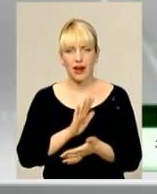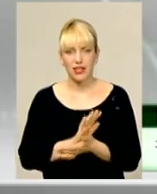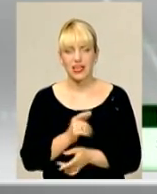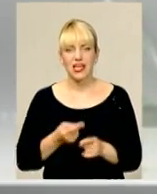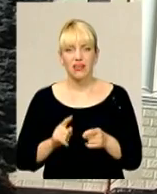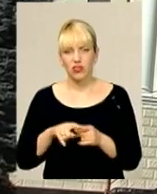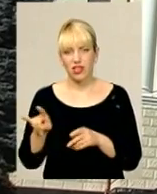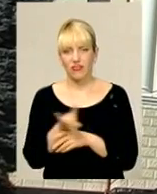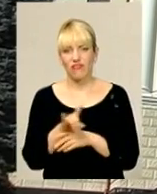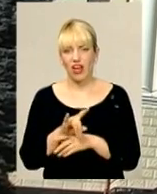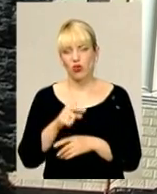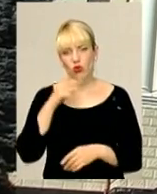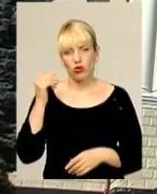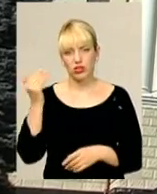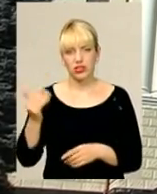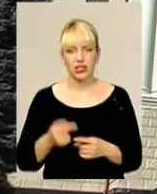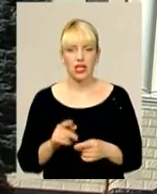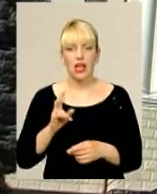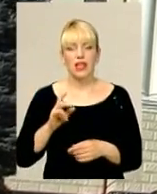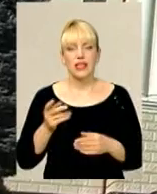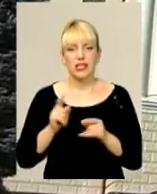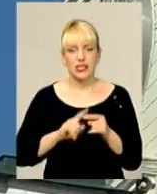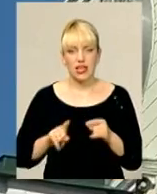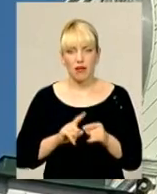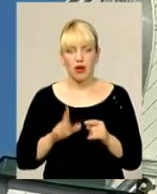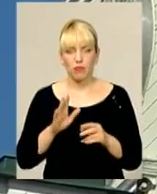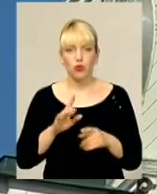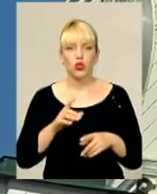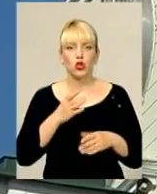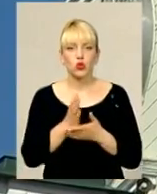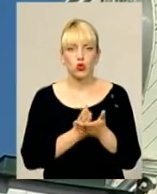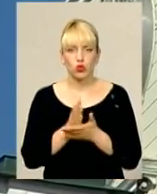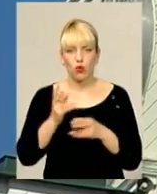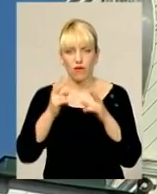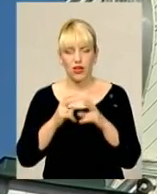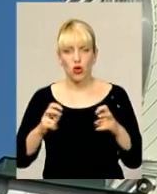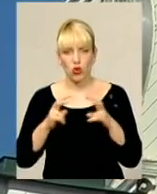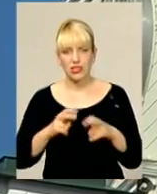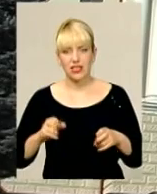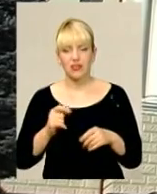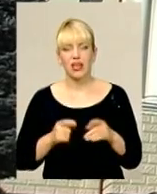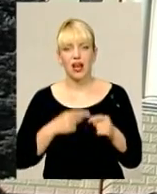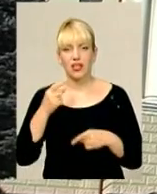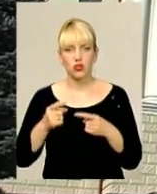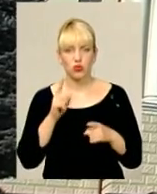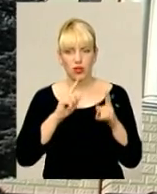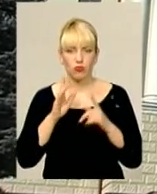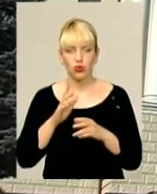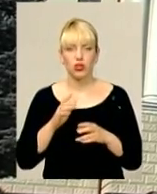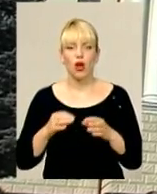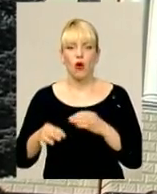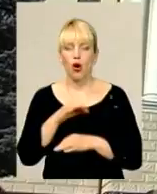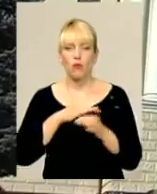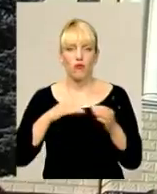фейк російський. Тож, незабаром в апараті ради службове розслідування, а на наступному пленарному засіданні – бурхливе обговорення